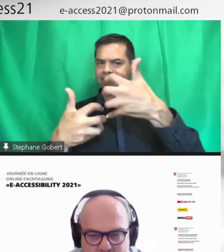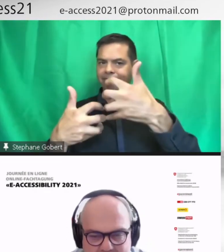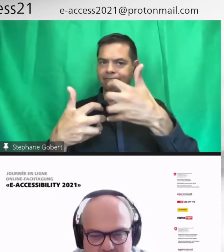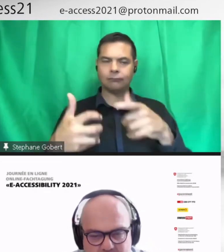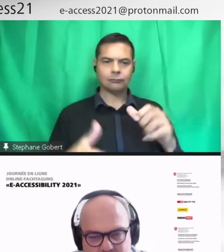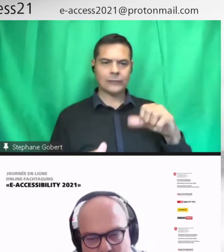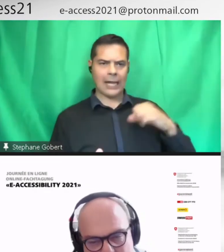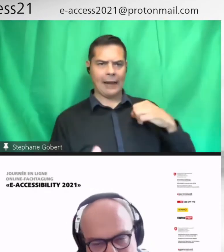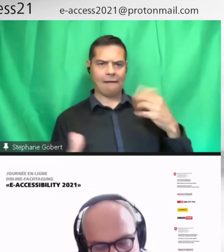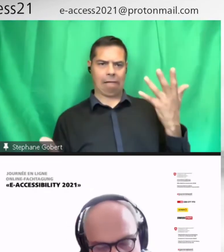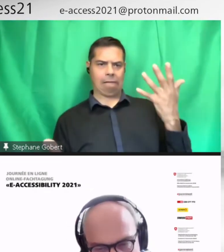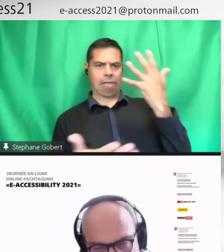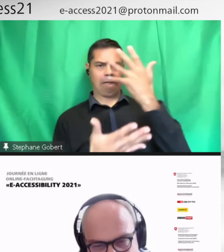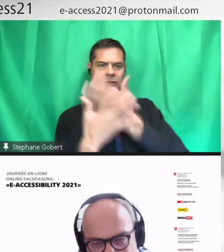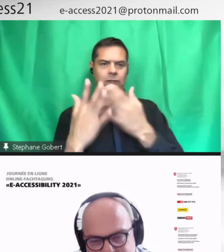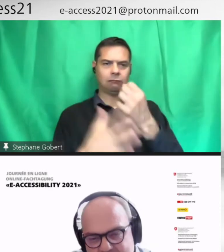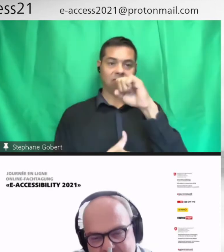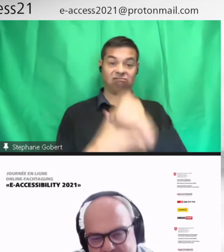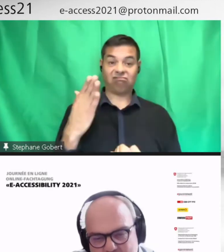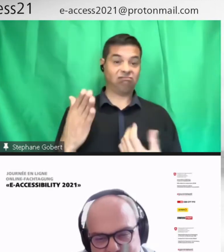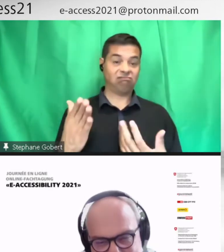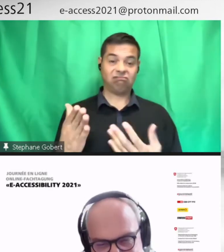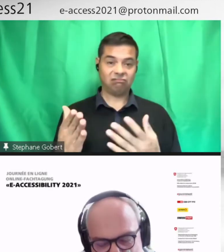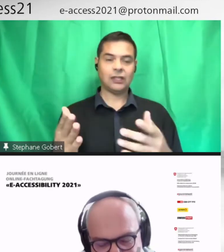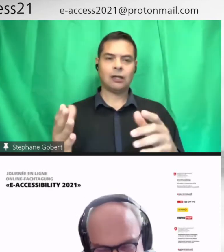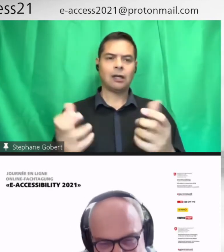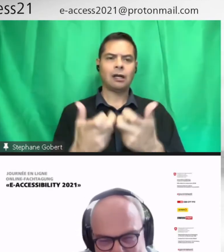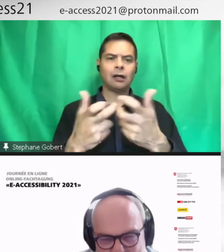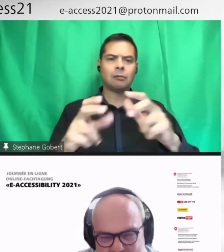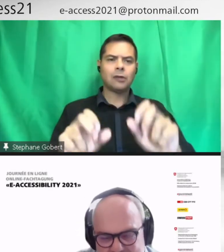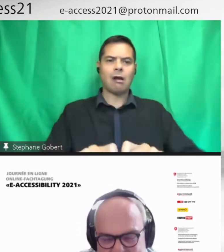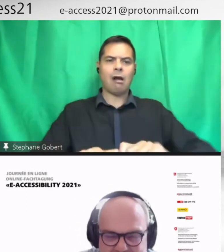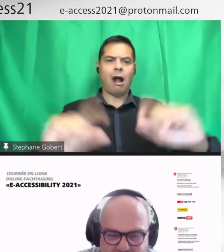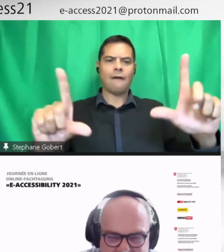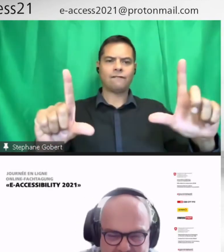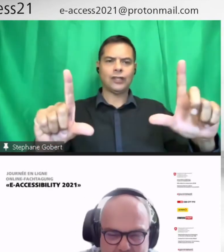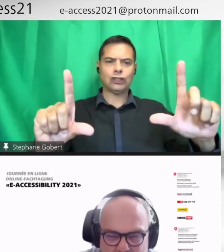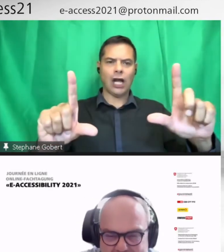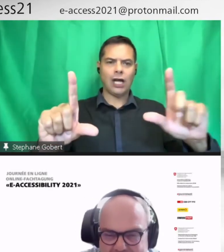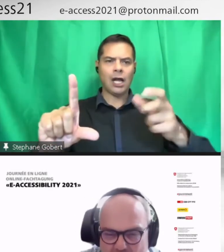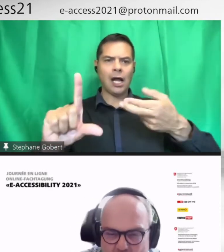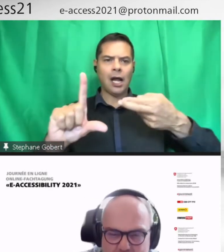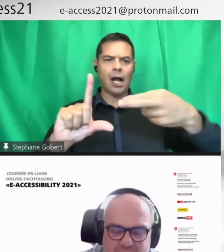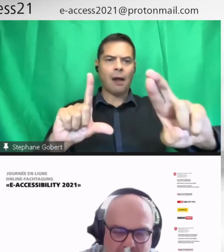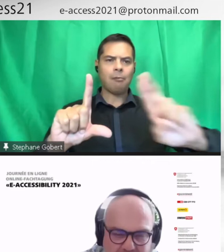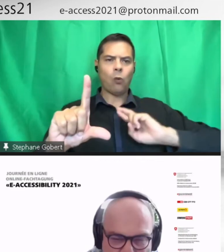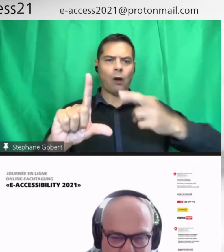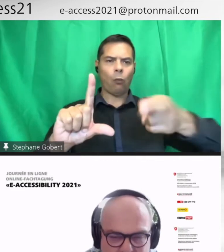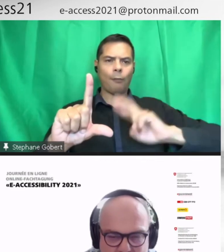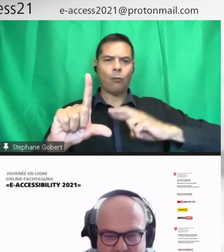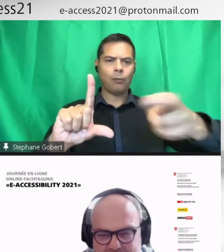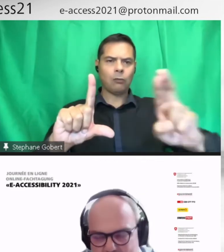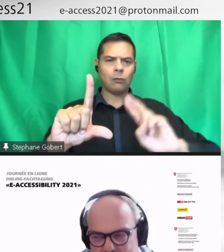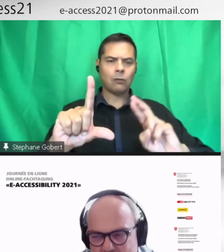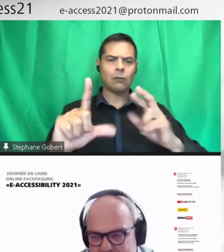parlé de l'affichage responsif avant que l'affichage s'adapte à l'écran. Donc, il a différents formats